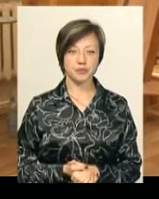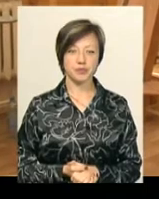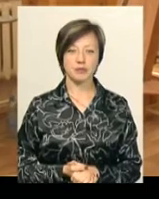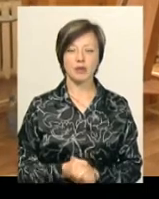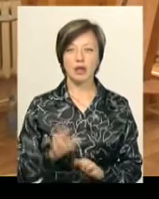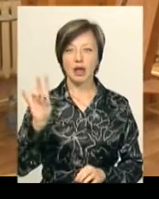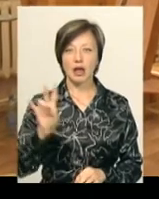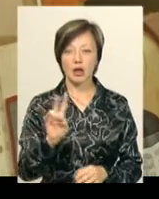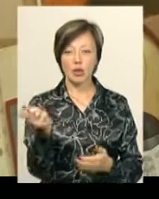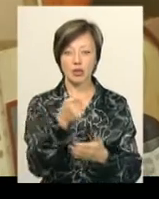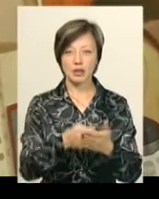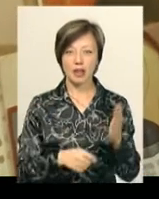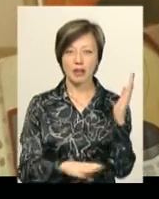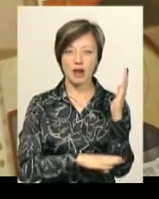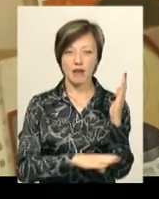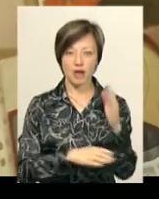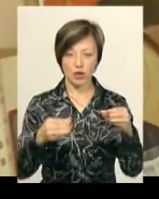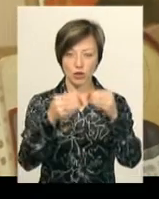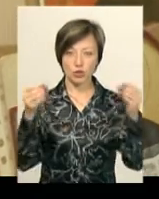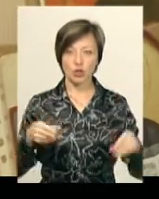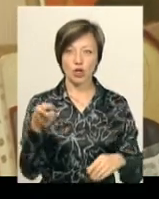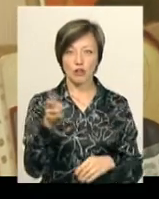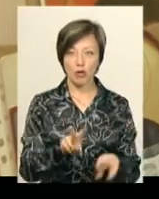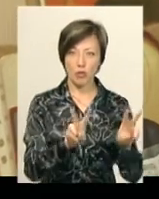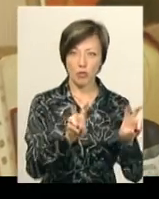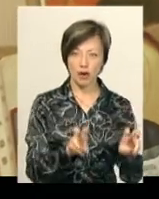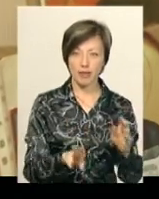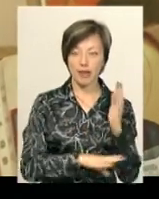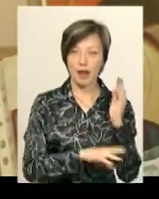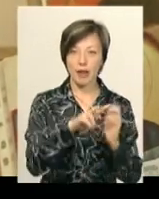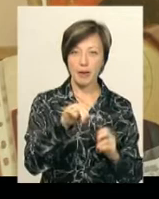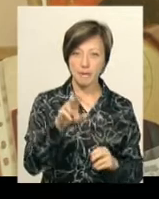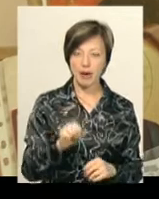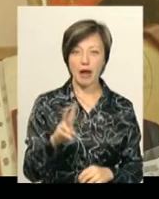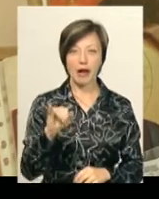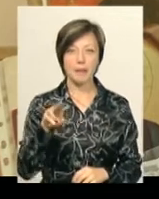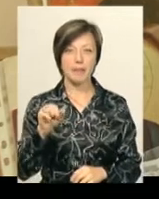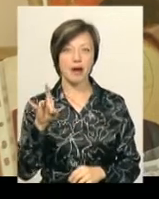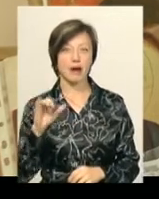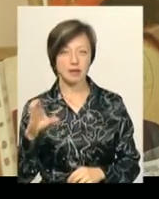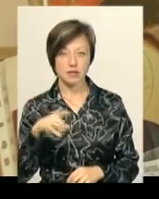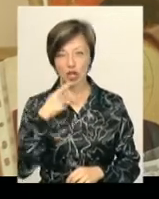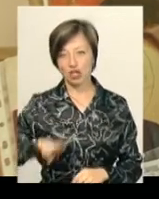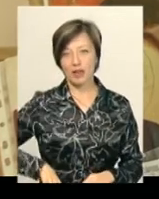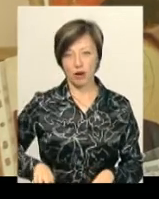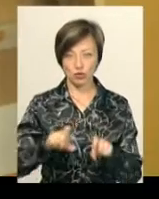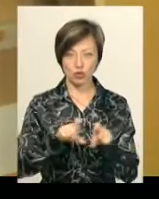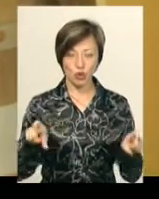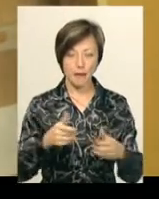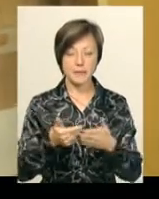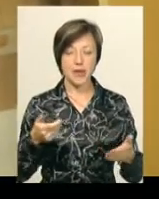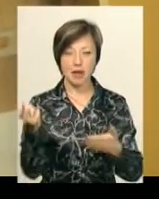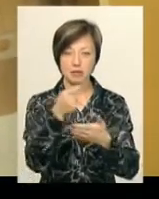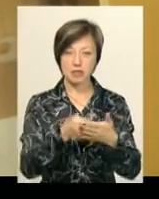Ікони пишуться на дерев'яних дошках, двох порід дерев, липи або шкіперису, каже директор Хмельницької школи Нікуш Микола Бенедичук. Перед